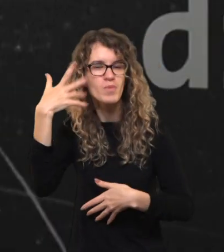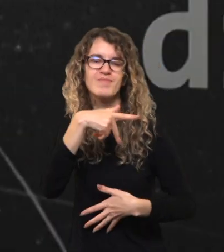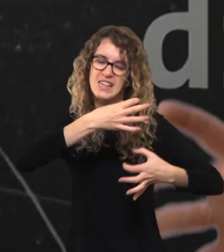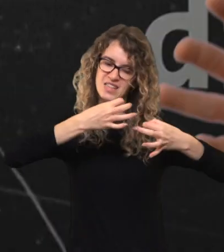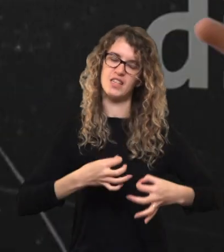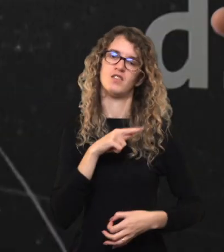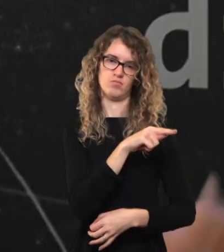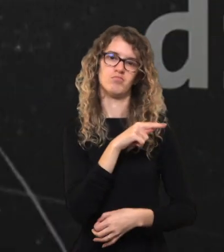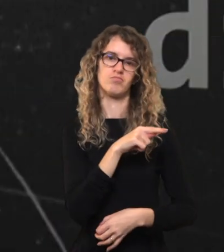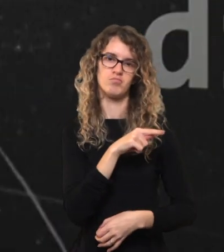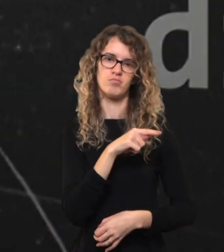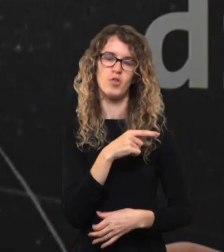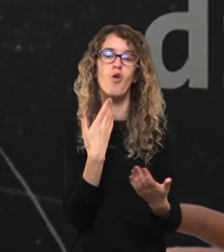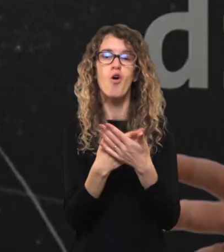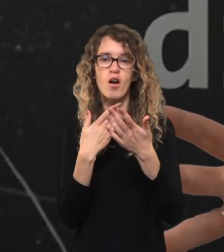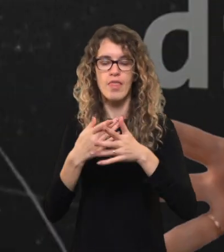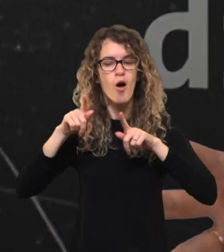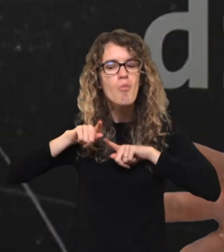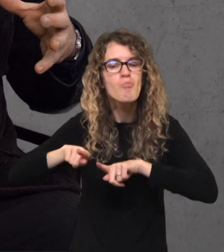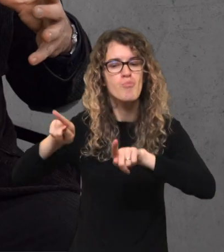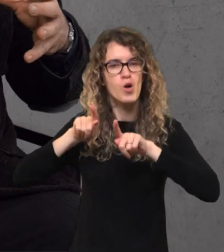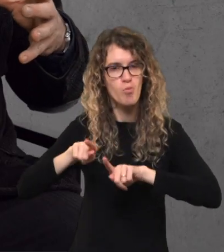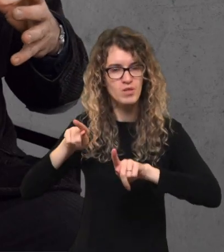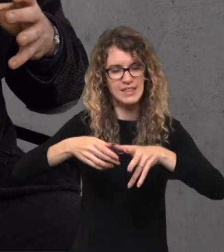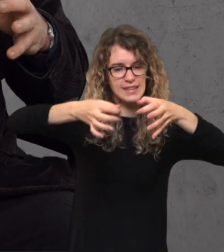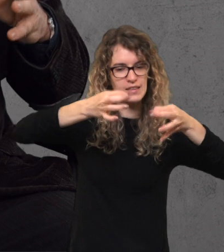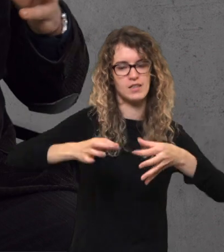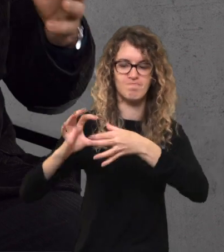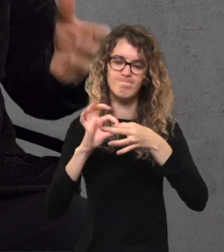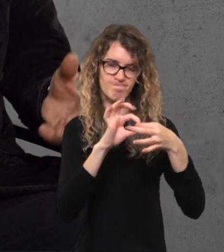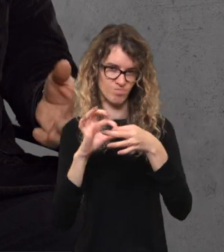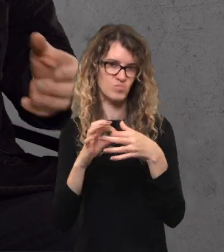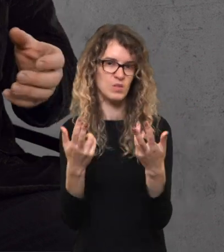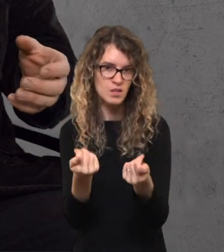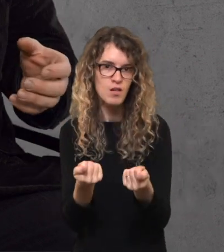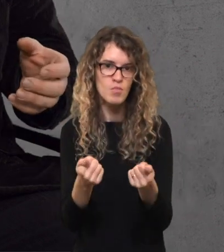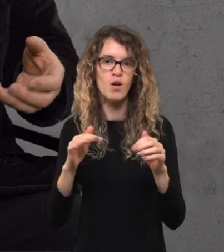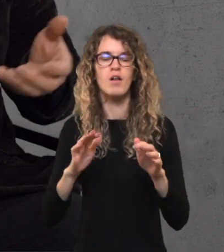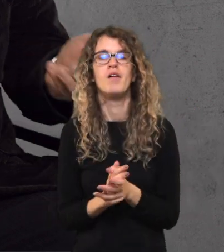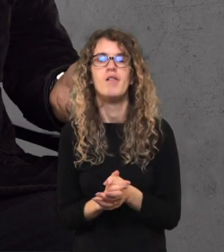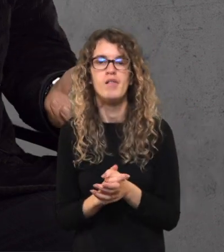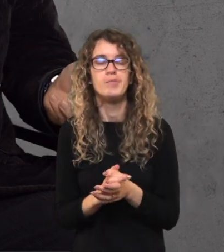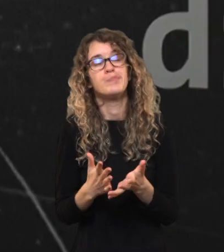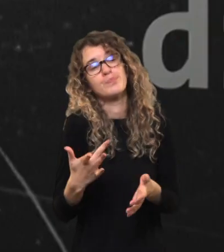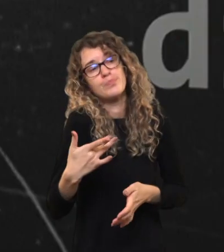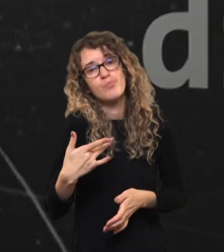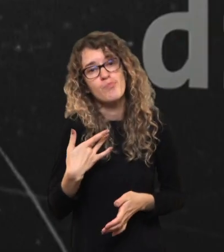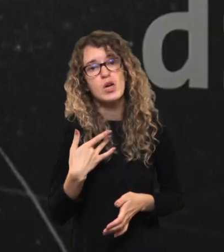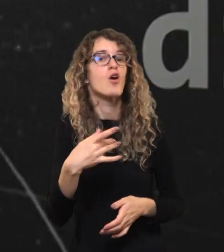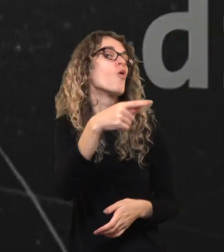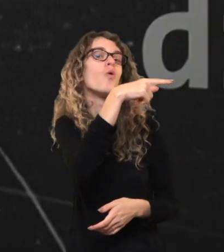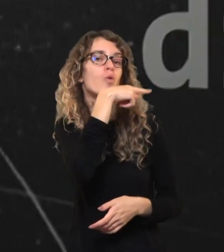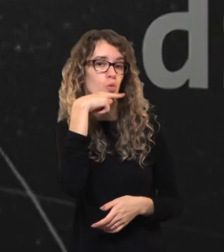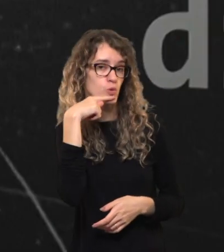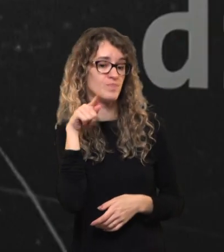Čia yra labai svarbus dalykas, nes kiekviena ta propaganda, jinai turi kažkokį santykių su teisybė turėti. Prieš šiandien jie niekas netikės. Galbūt